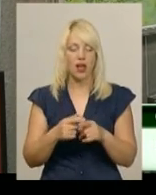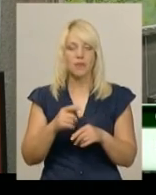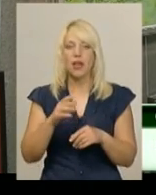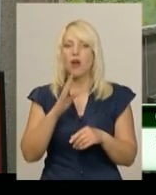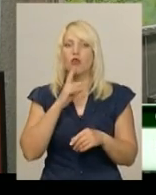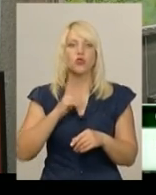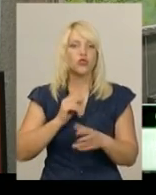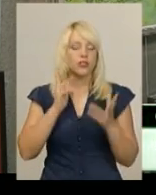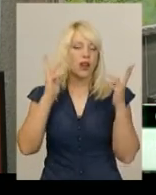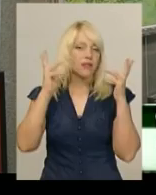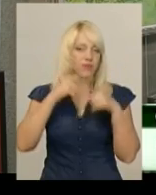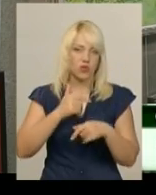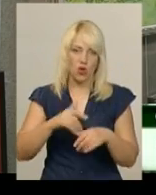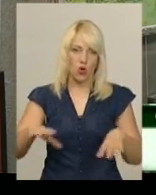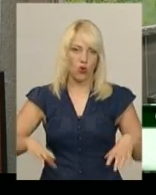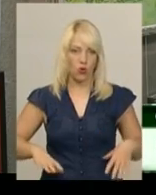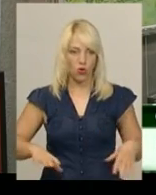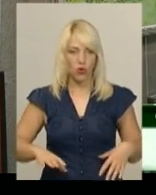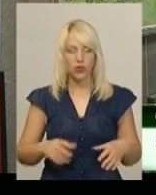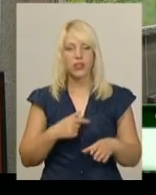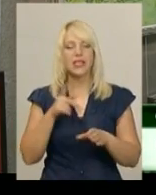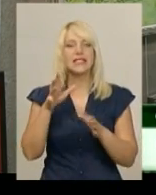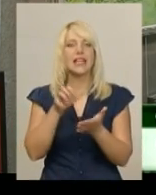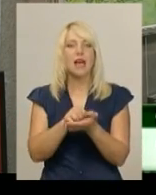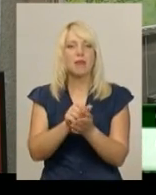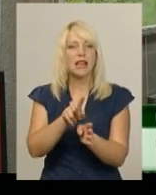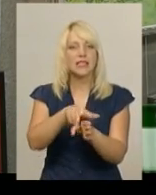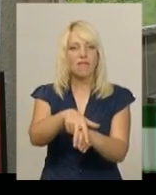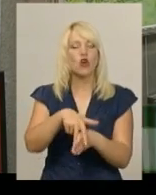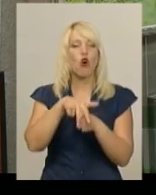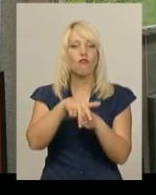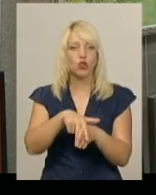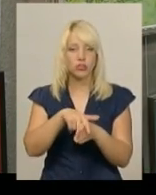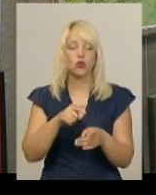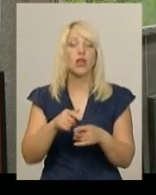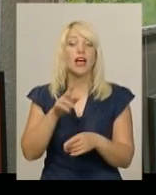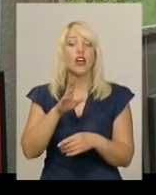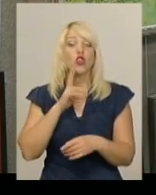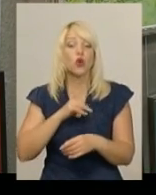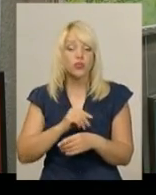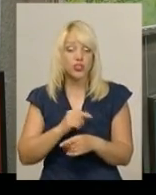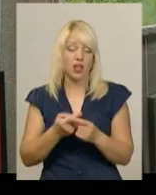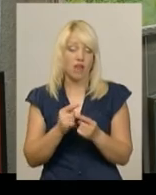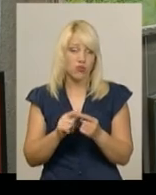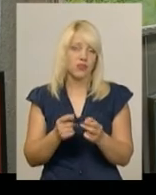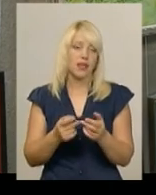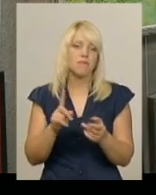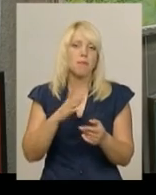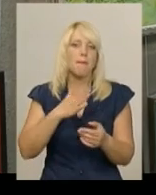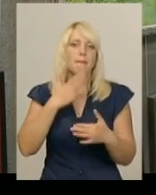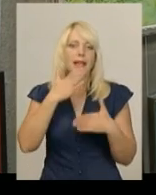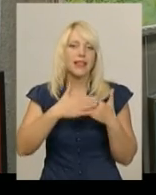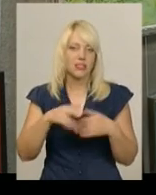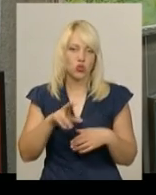конях, вона займається верховою їздою. І, відповідно, вона відтворює те, що її найбільші ближче до душі – це